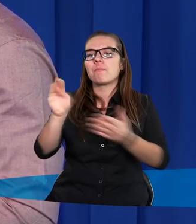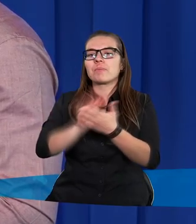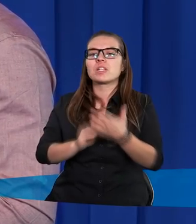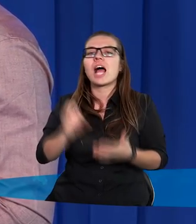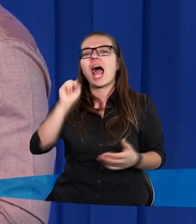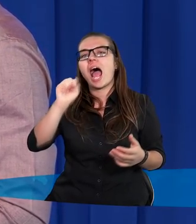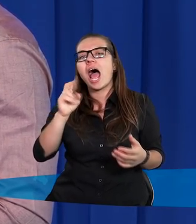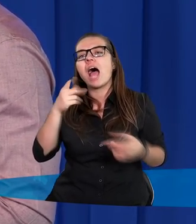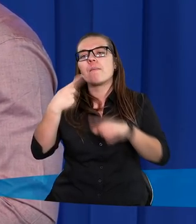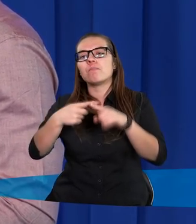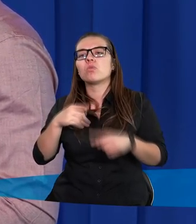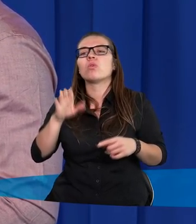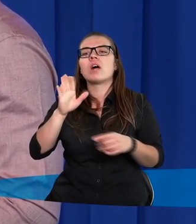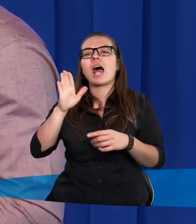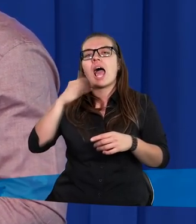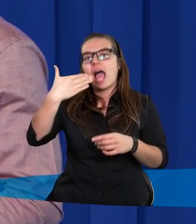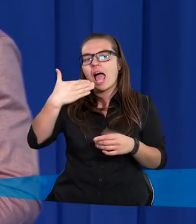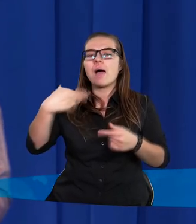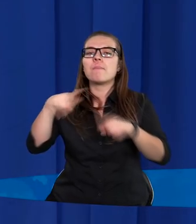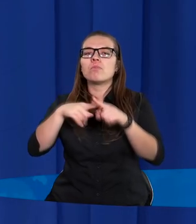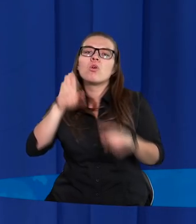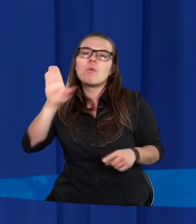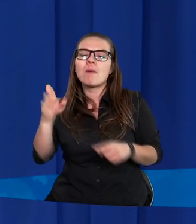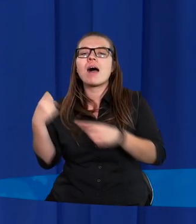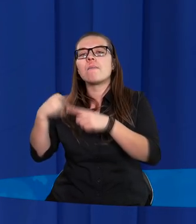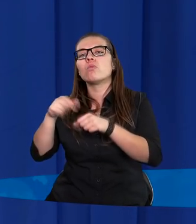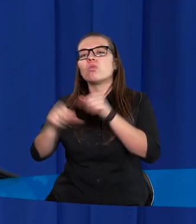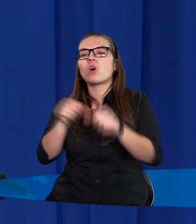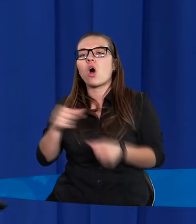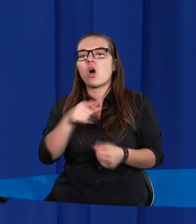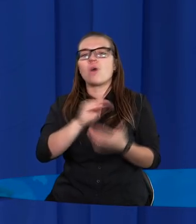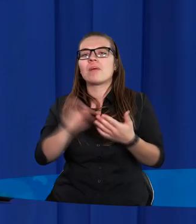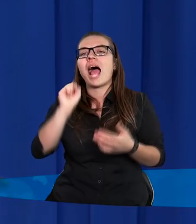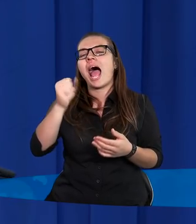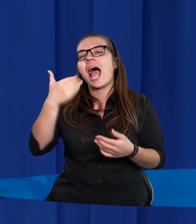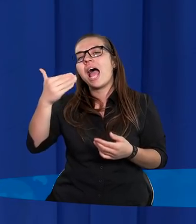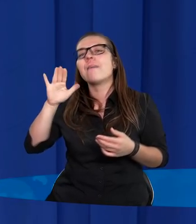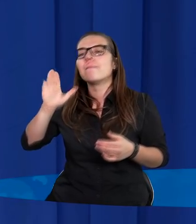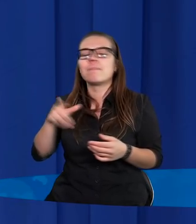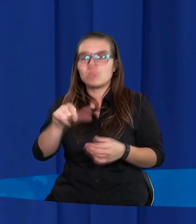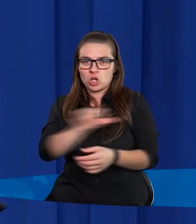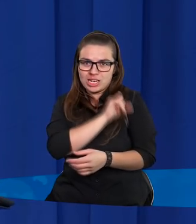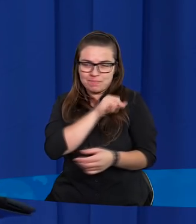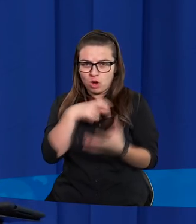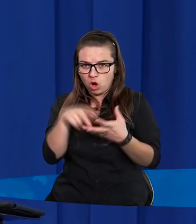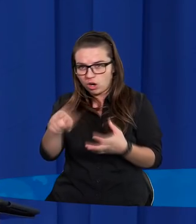plus M plus B i plus rok. Wcale nie chodzi tutaj o imiona tych trzech